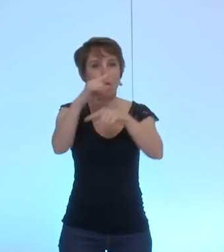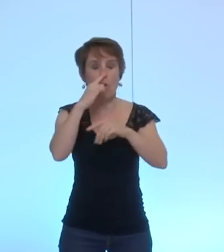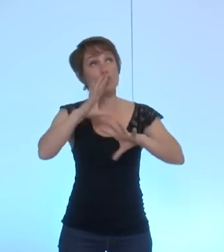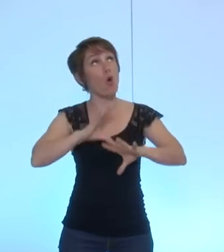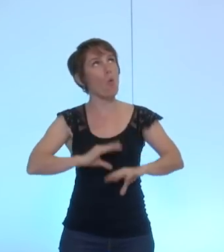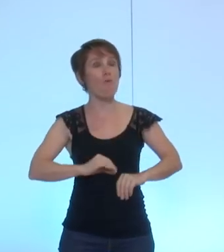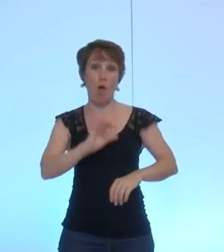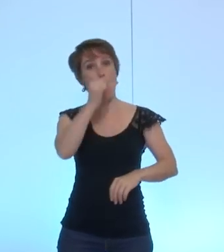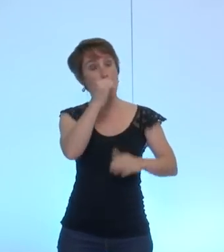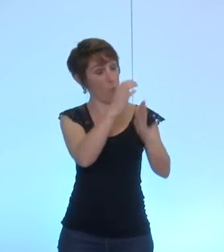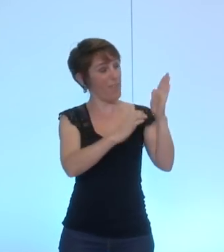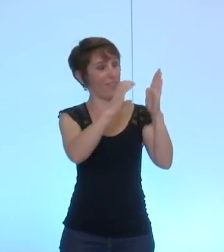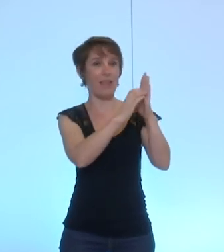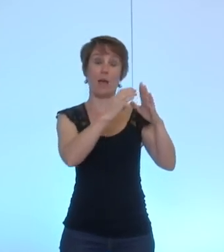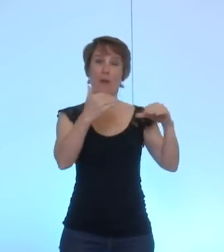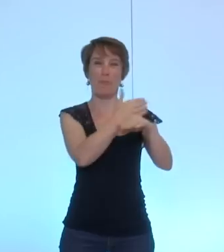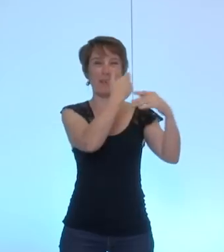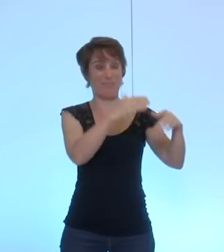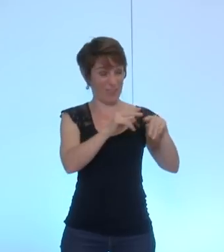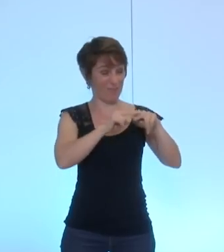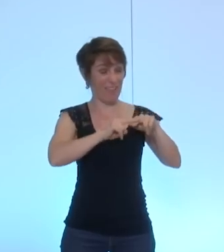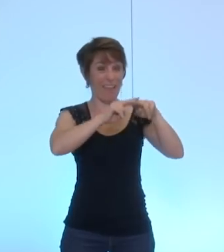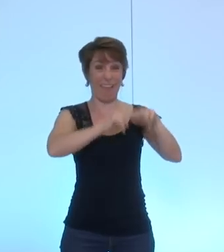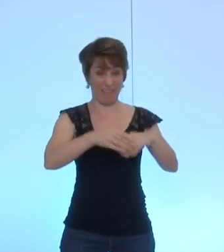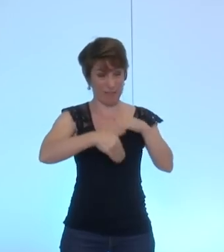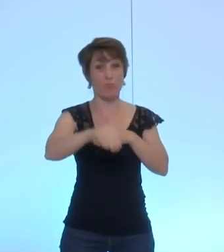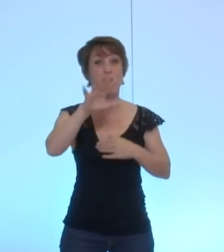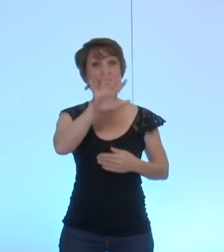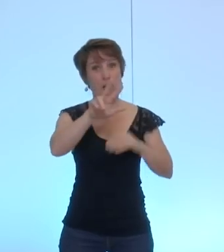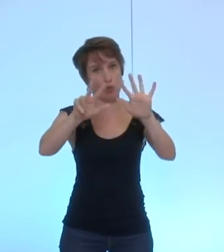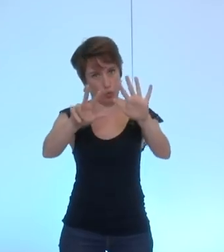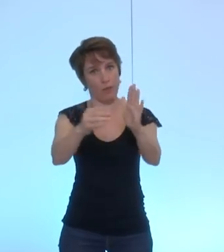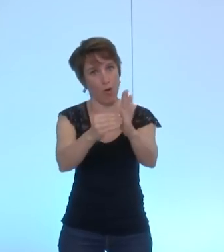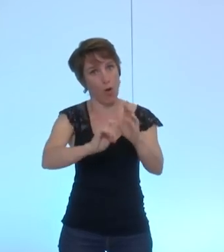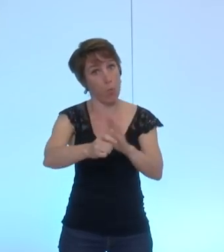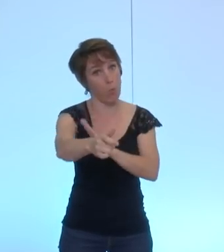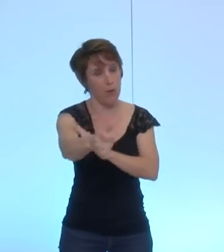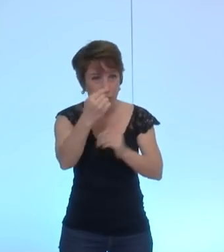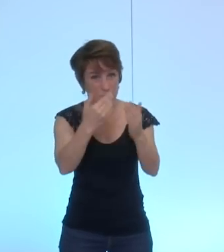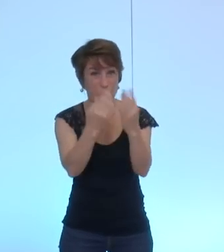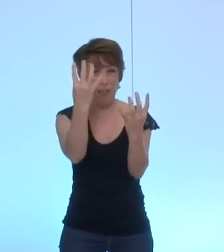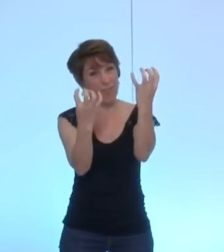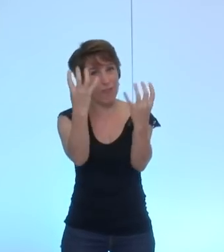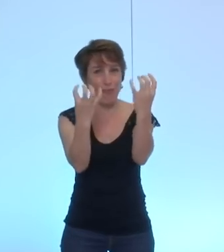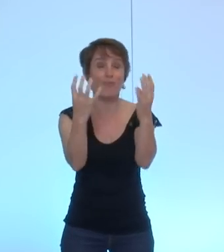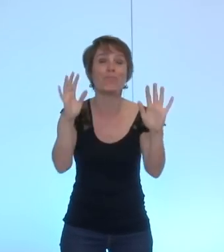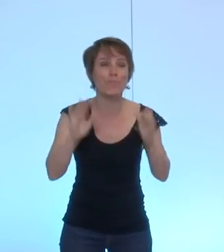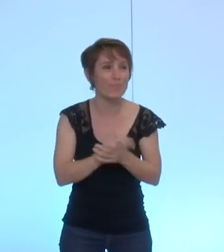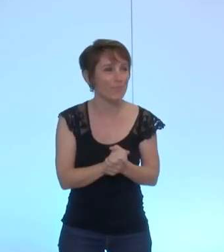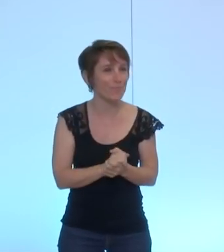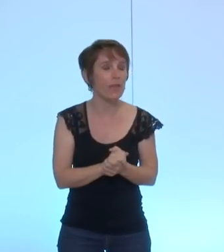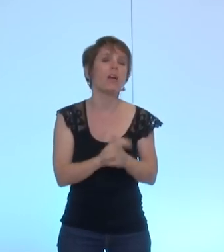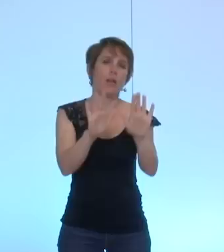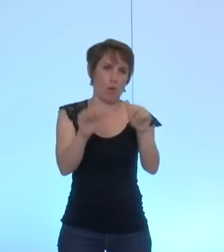avons 58 c'est ça le murmure je proposerai une rapide